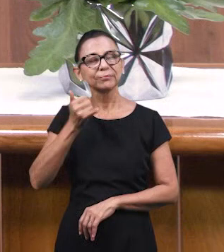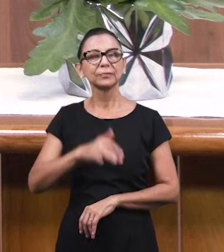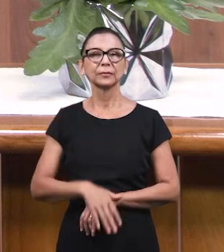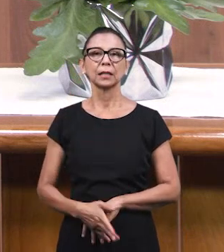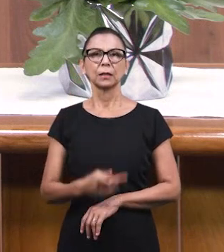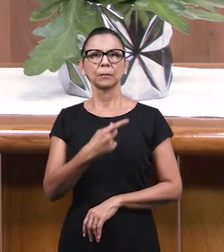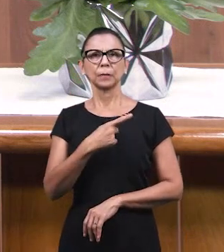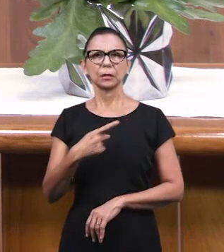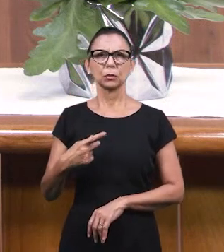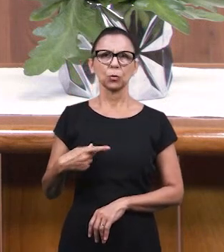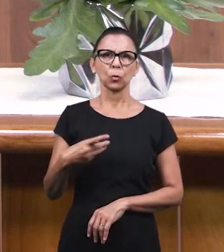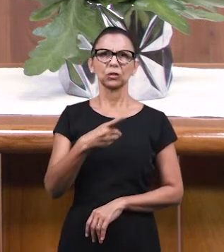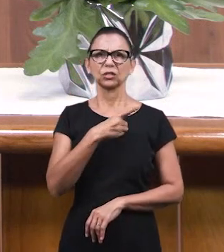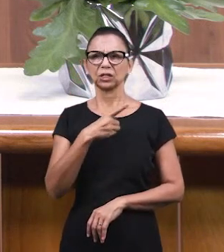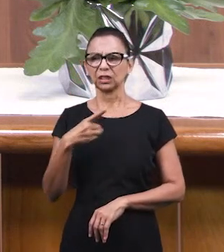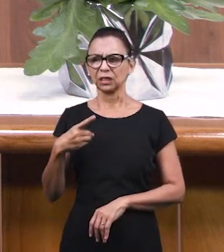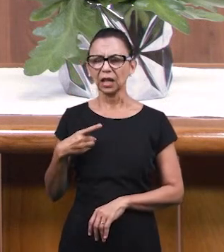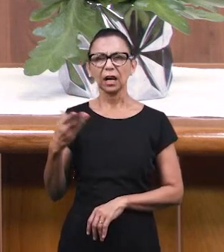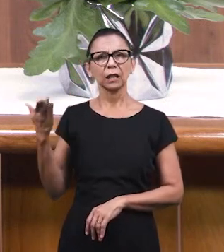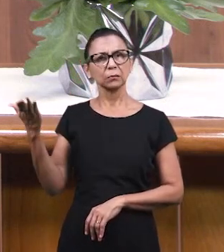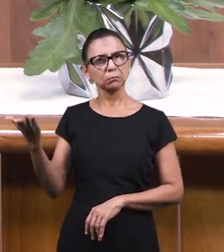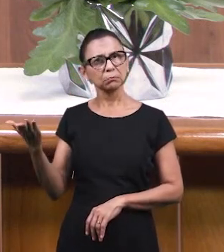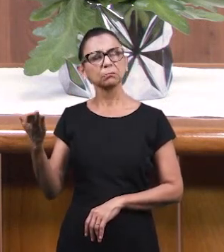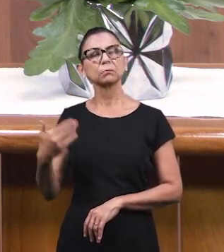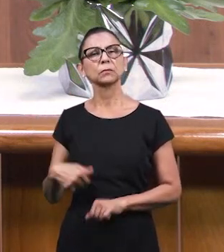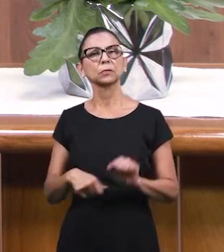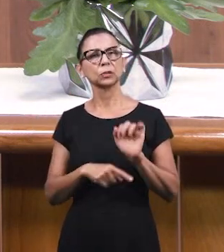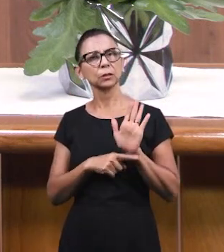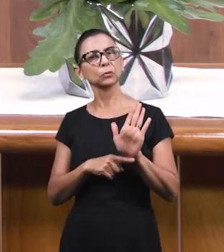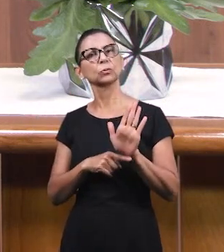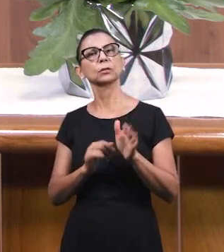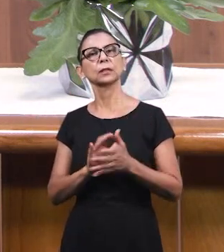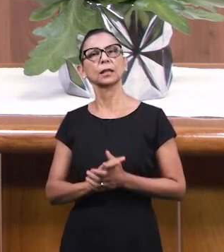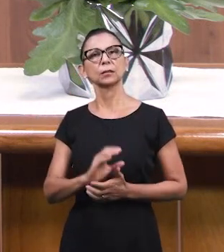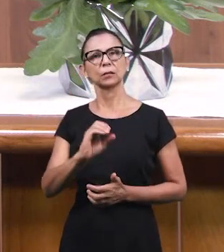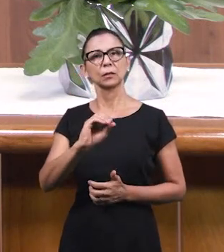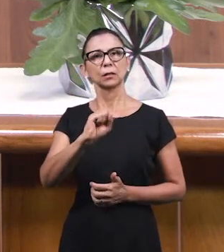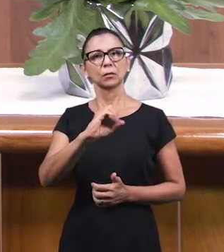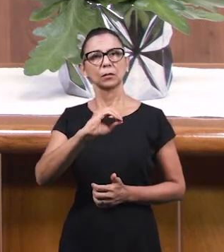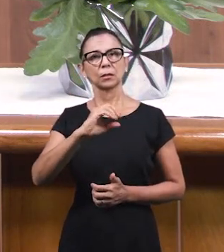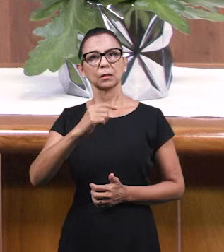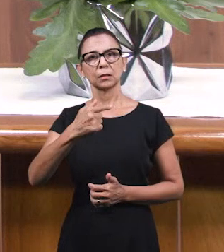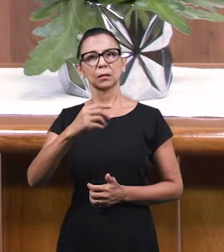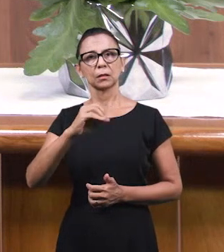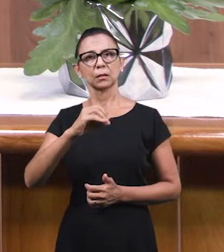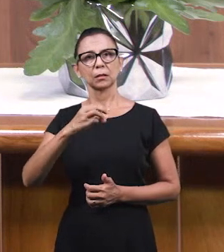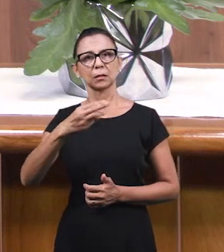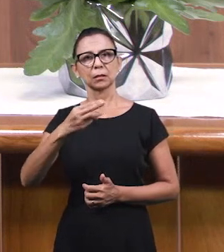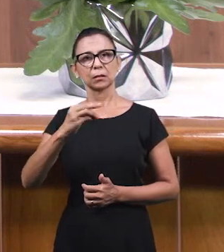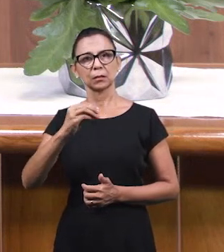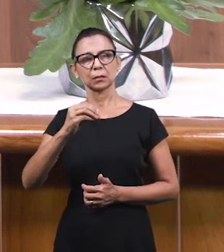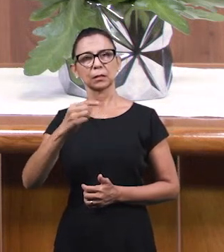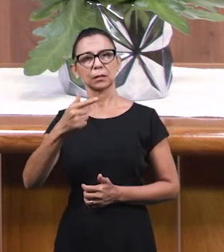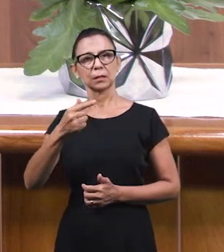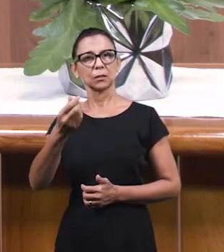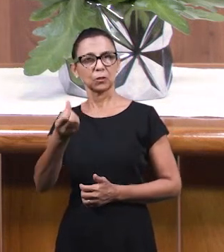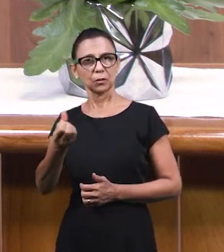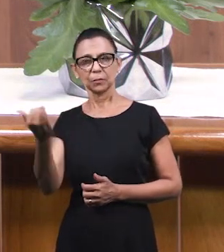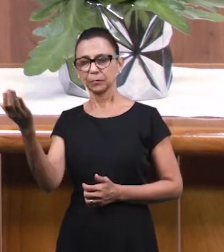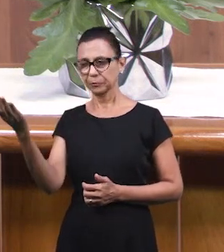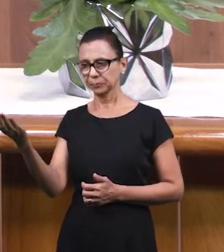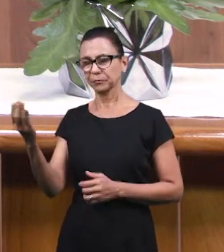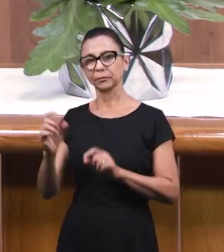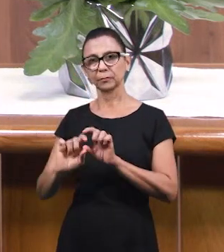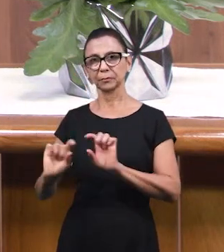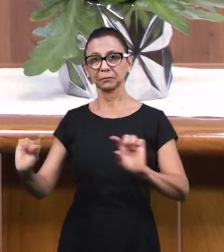чтобы звонить, но вы получите благословение. У нас есть пастора, которые отвечают на звонки, помолятся с